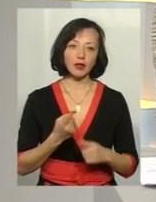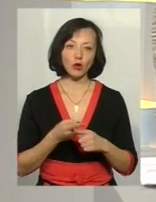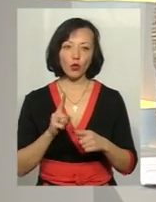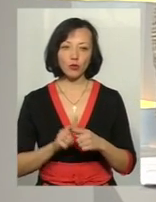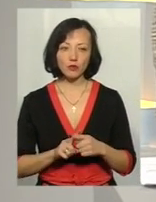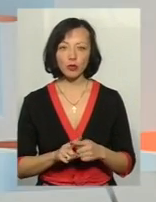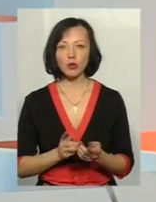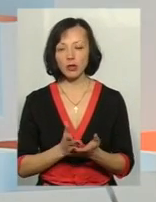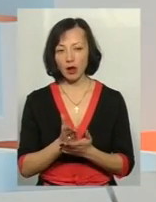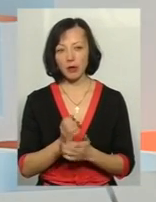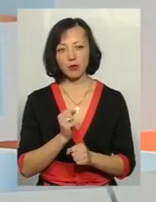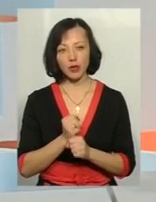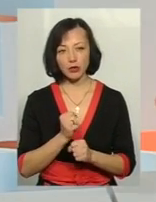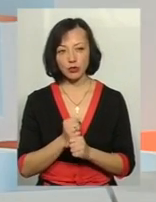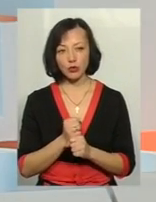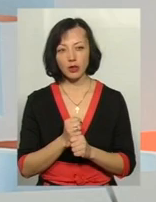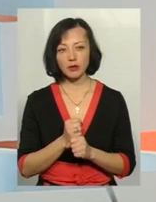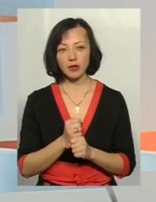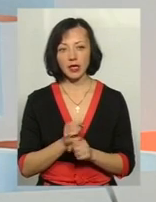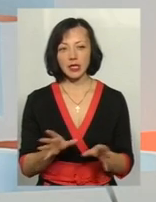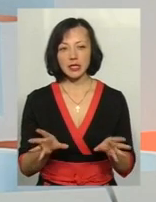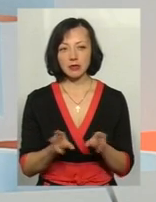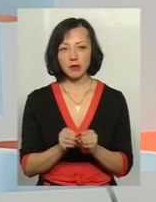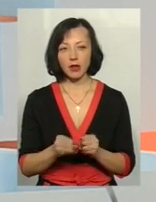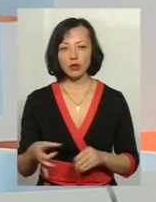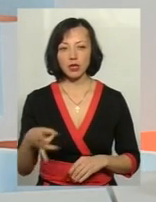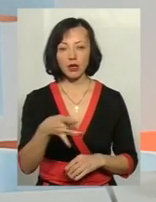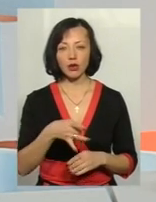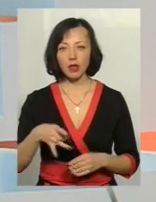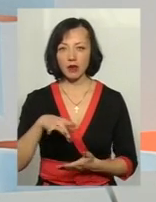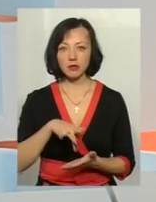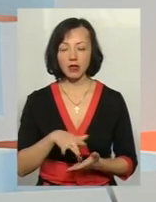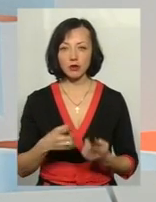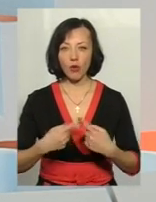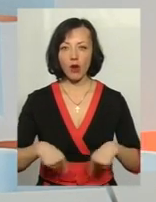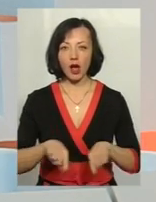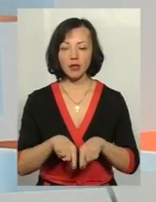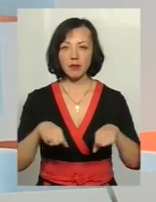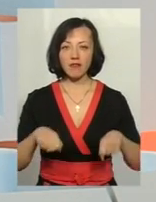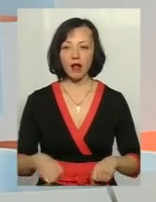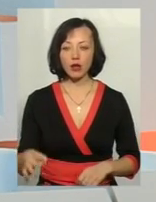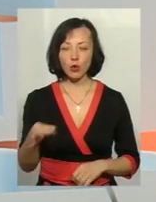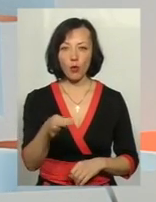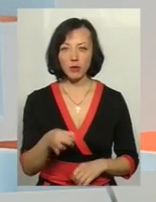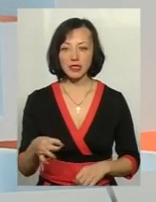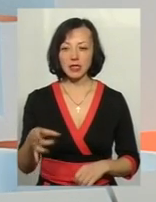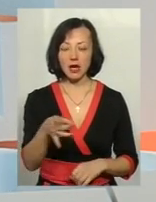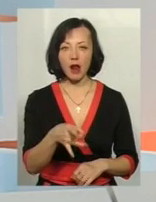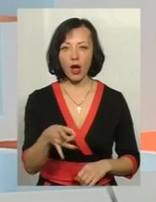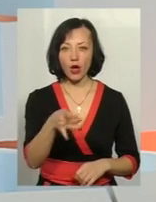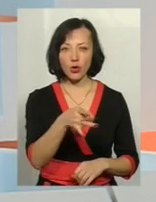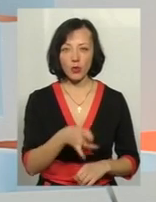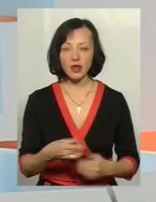наприклад ми працюємо безперечно спільно із регіональним центром, із органами влади області, районів. І я